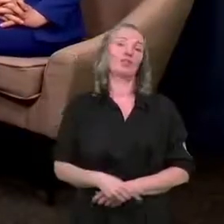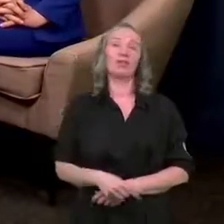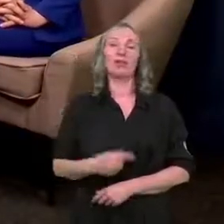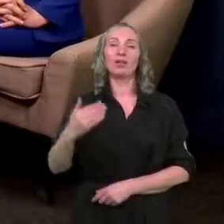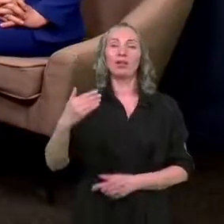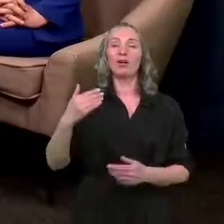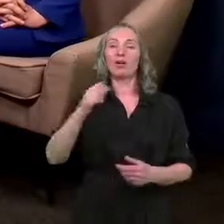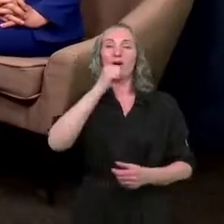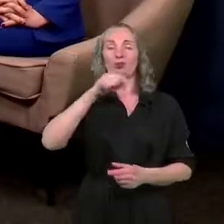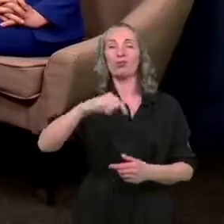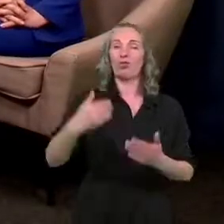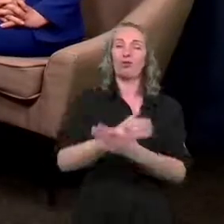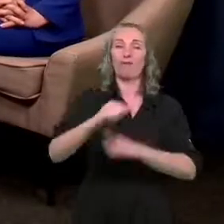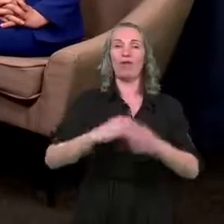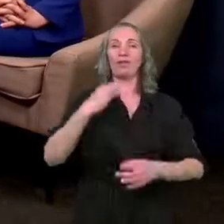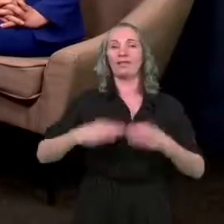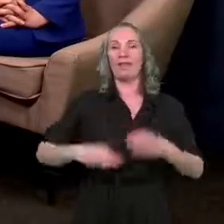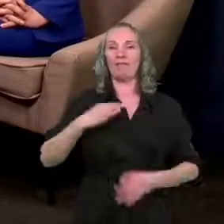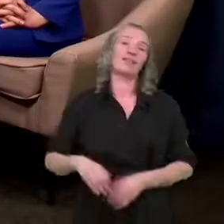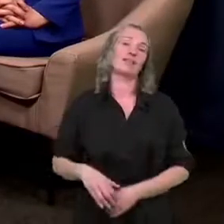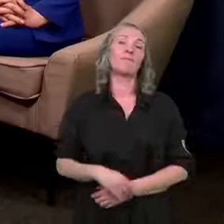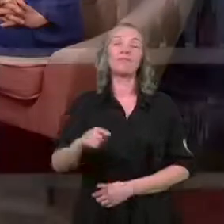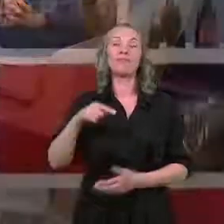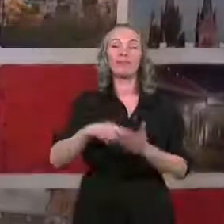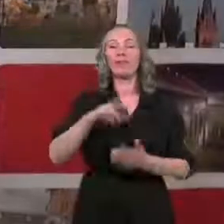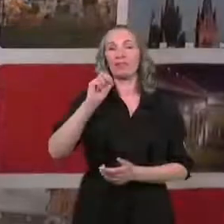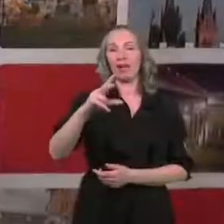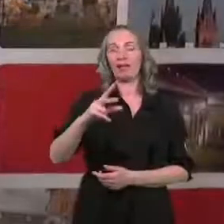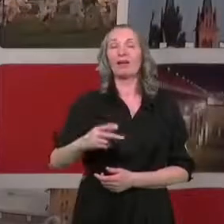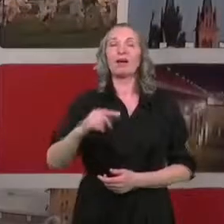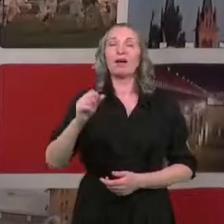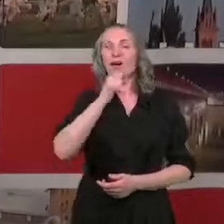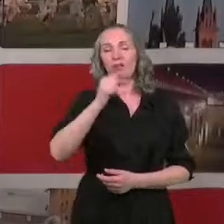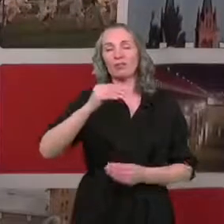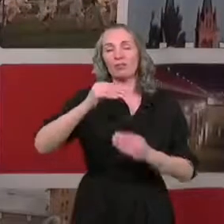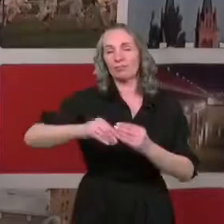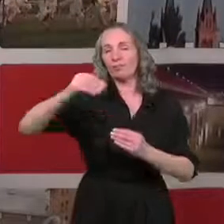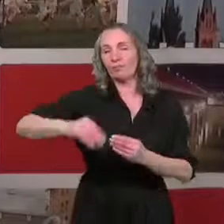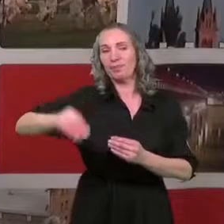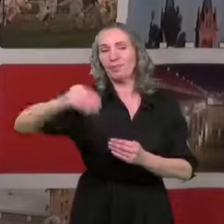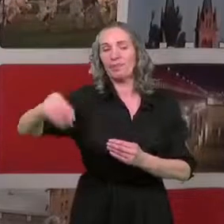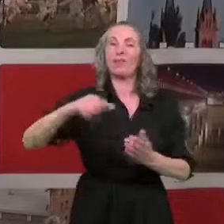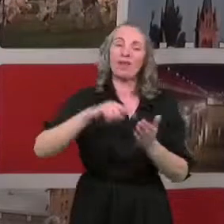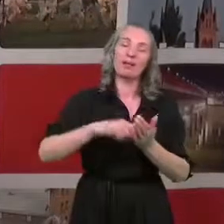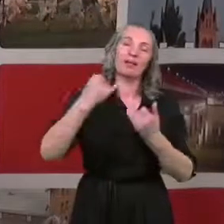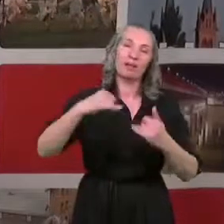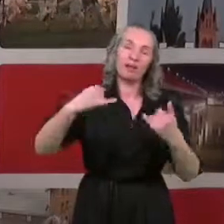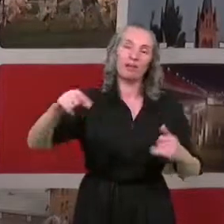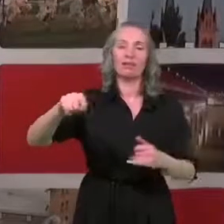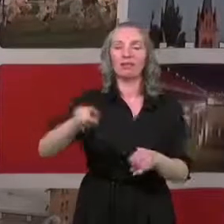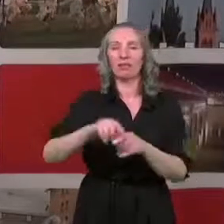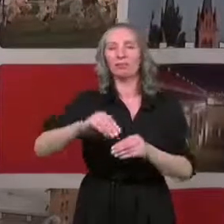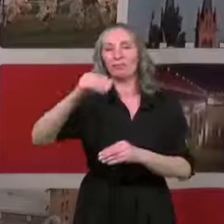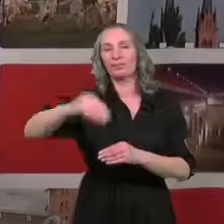noworoczny. Tak. Sylwestrowy. Dokładnie tak. Koncert wielokrotnie przekładany. Ten i wiele, wiele innych, ale